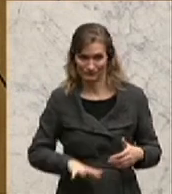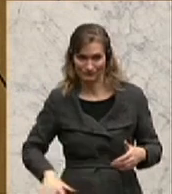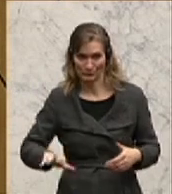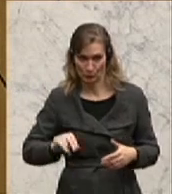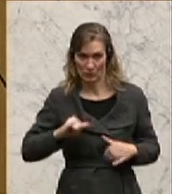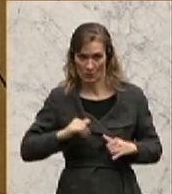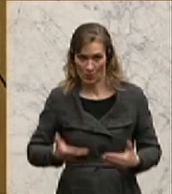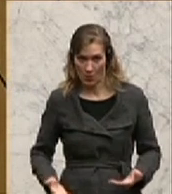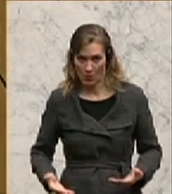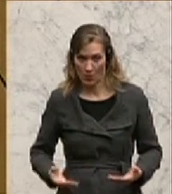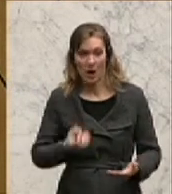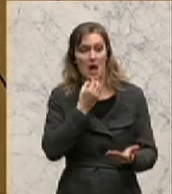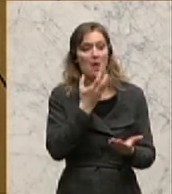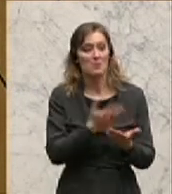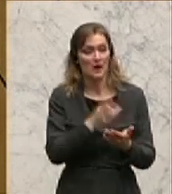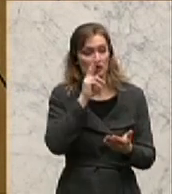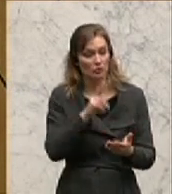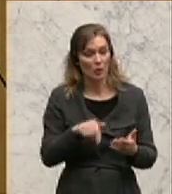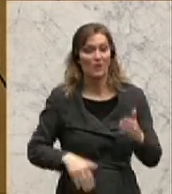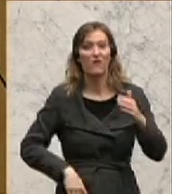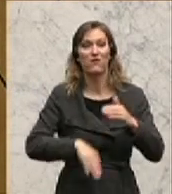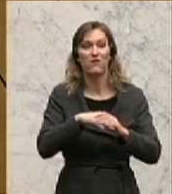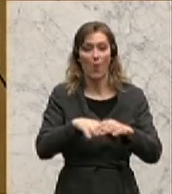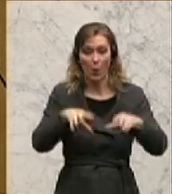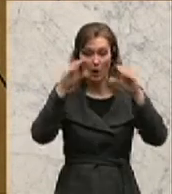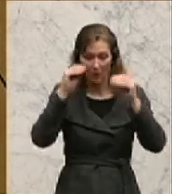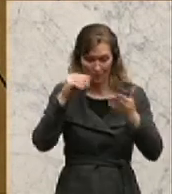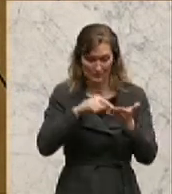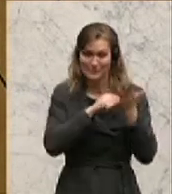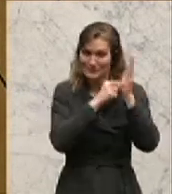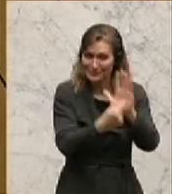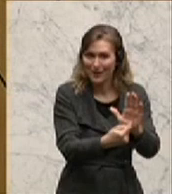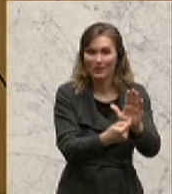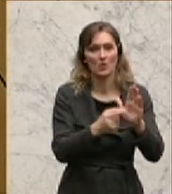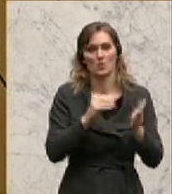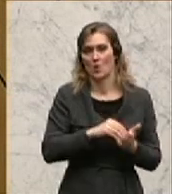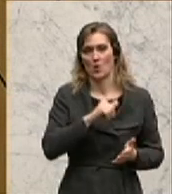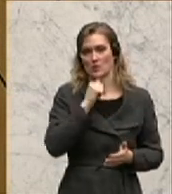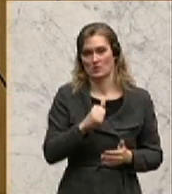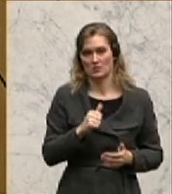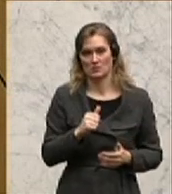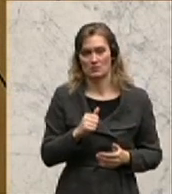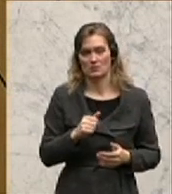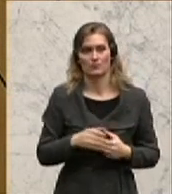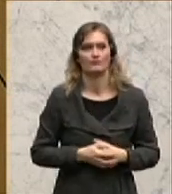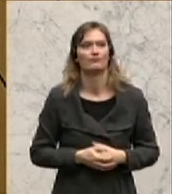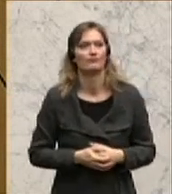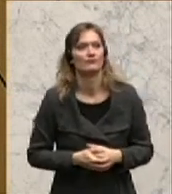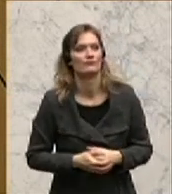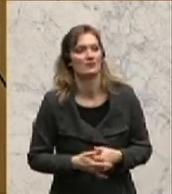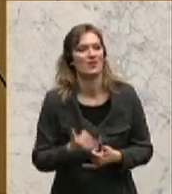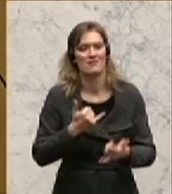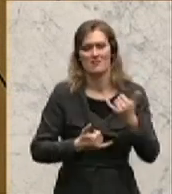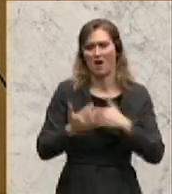hat, die dieser Bericht noch immer nicht in vollem Ausmaß einfach widerspiegelt. Es ist die Tatsache, dass in den letzten Jahren eine